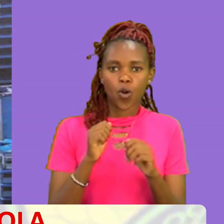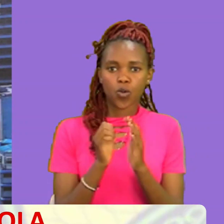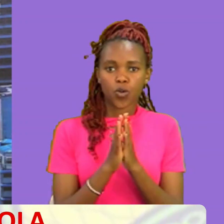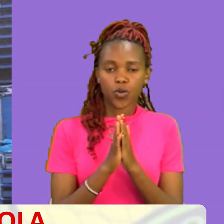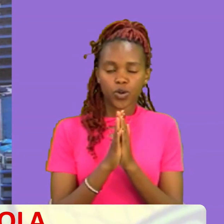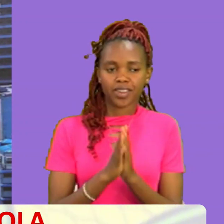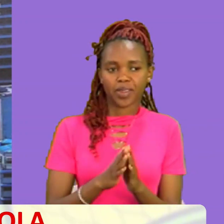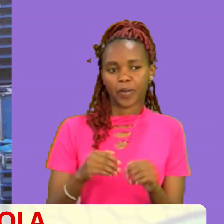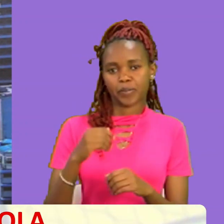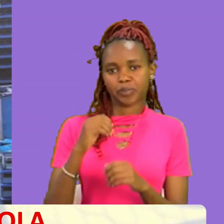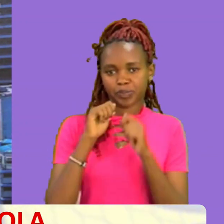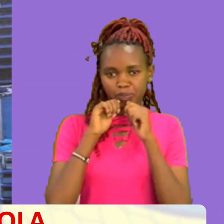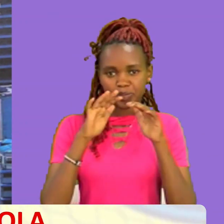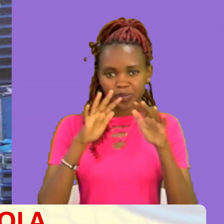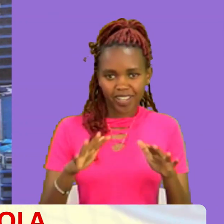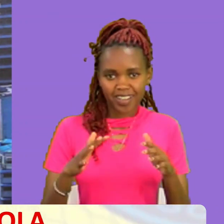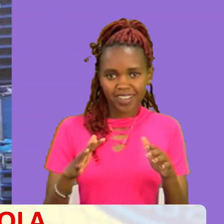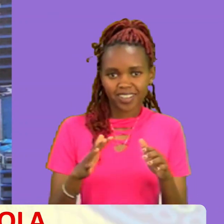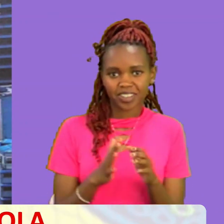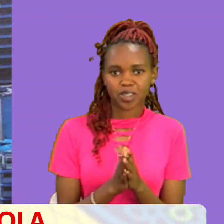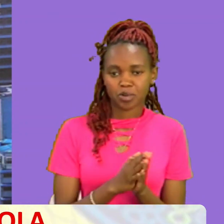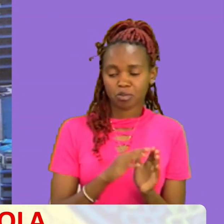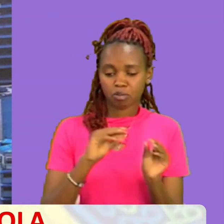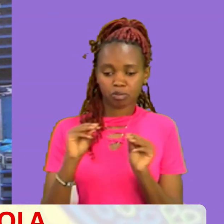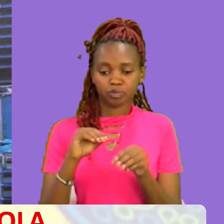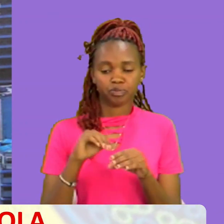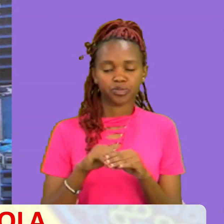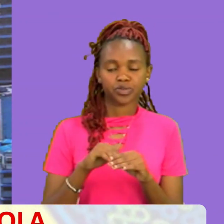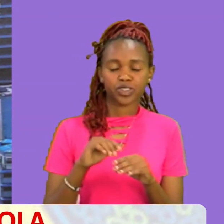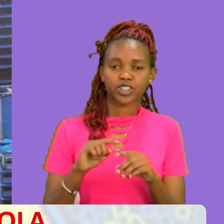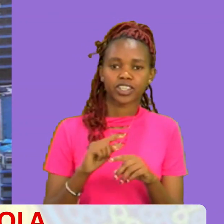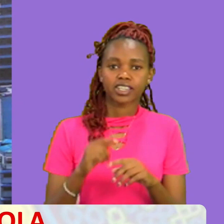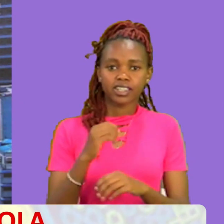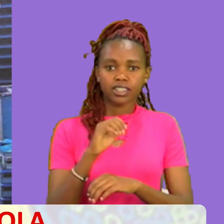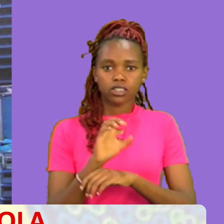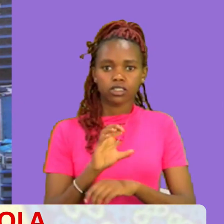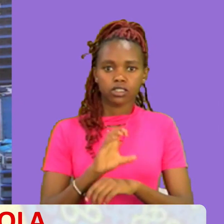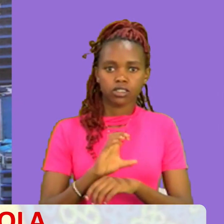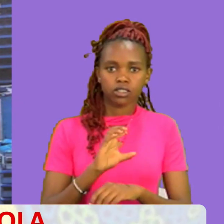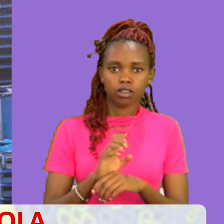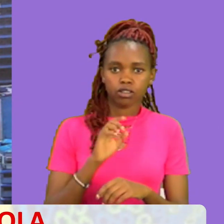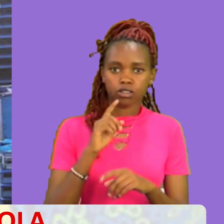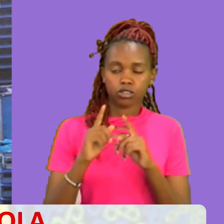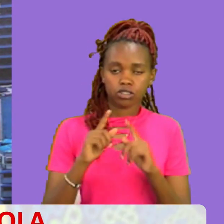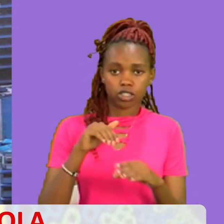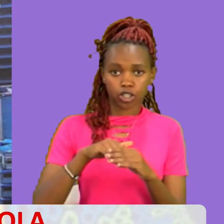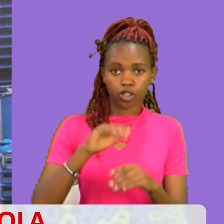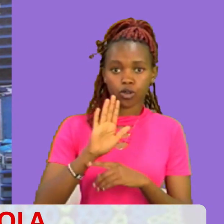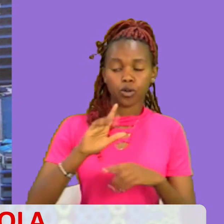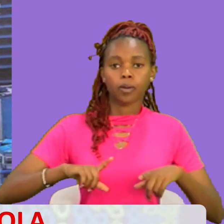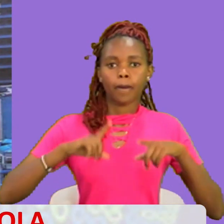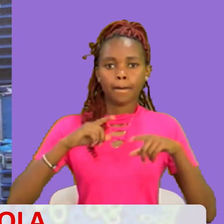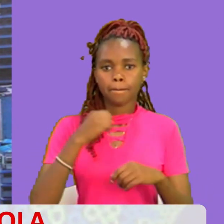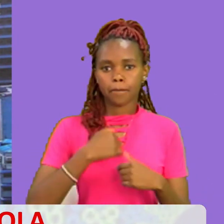baraka Umemwona mungu wakiguza maisha yako Umemwona mungu wakinena jambo Ujia maisha yako Na inamini ya kwamba